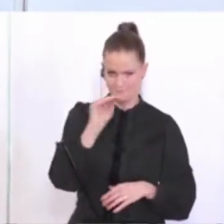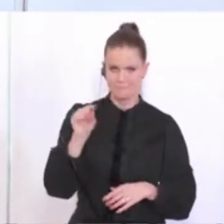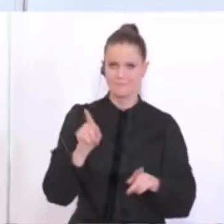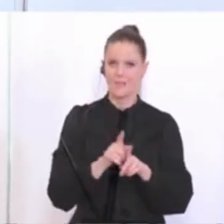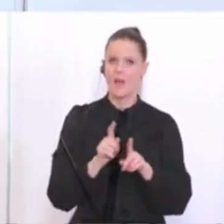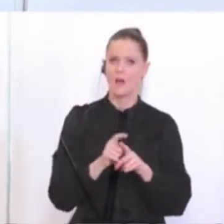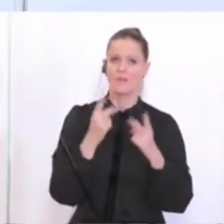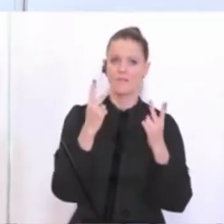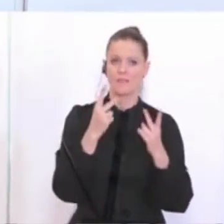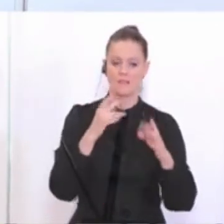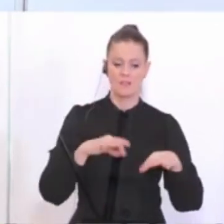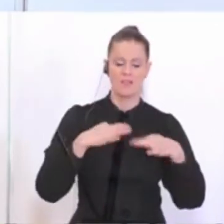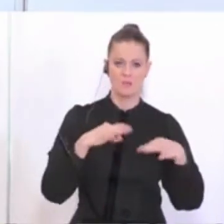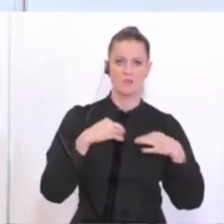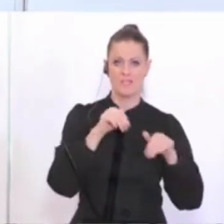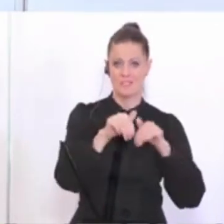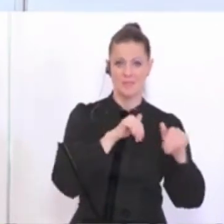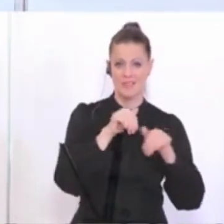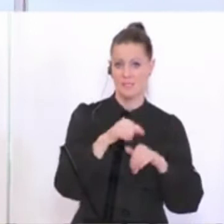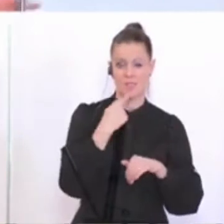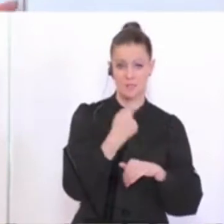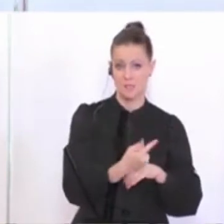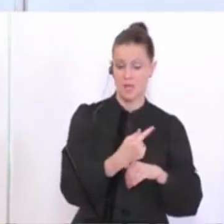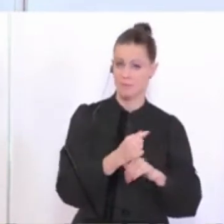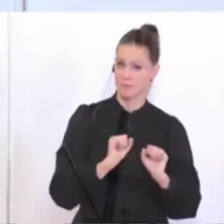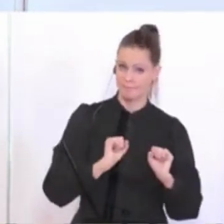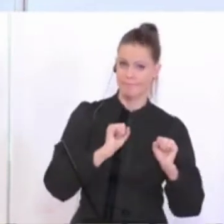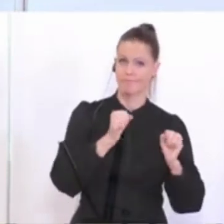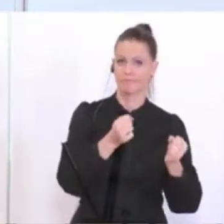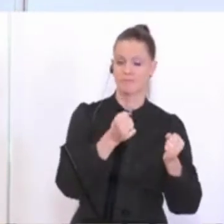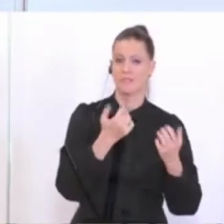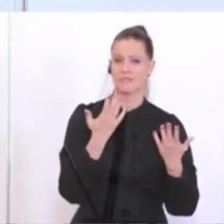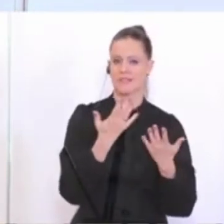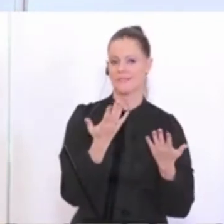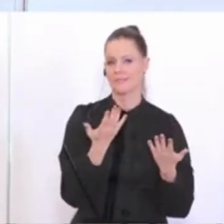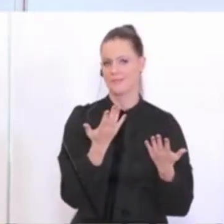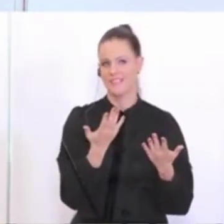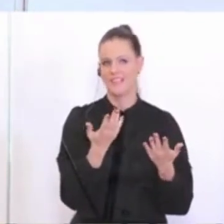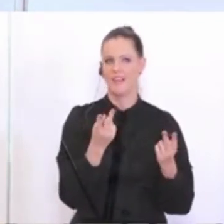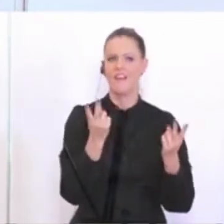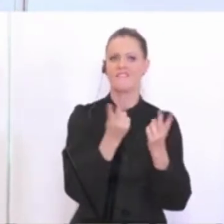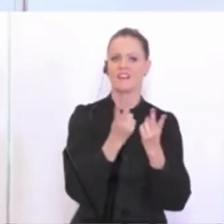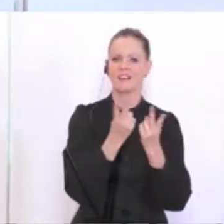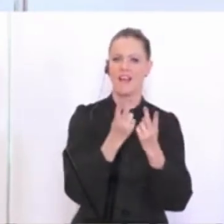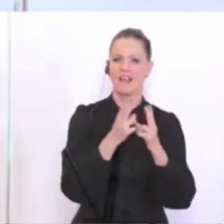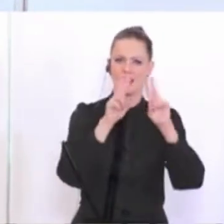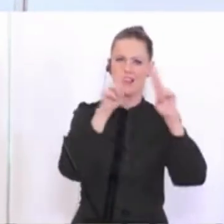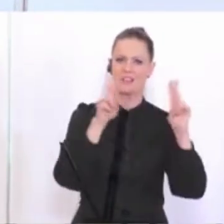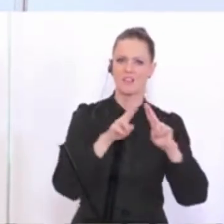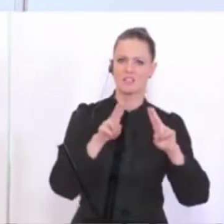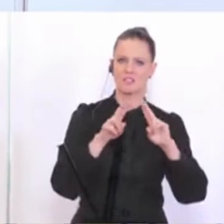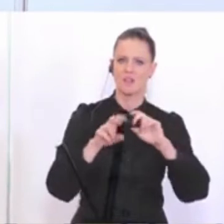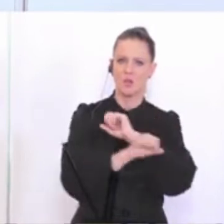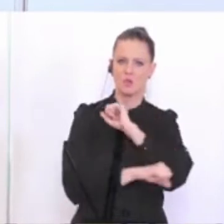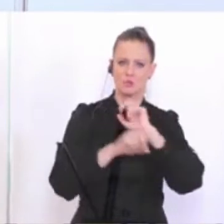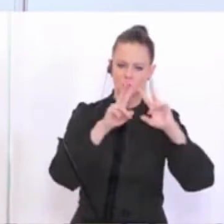ist auch der Gesundheitsminister dahinter. Hier, wenn Sie so wollen, über einen Vergleich von internationalen Studien mehr